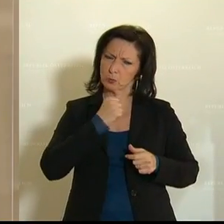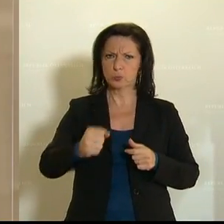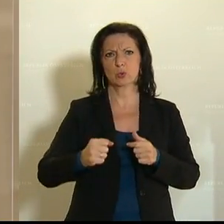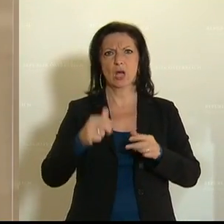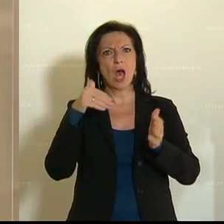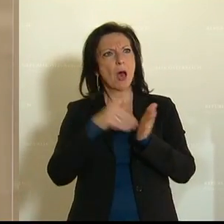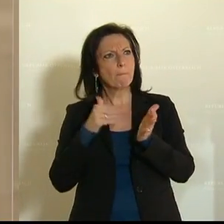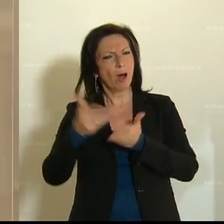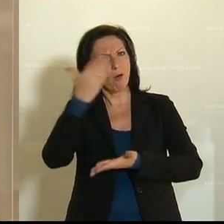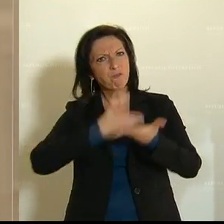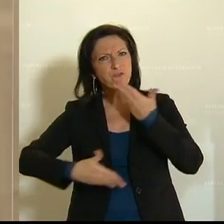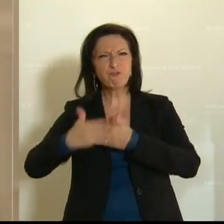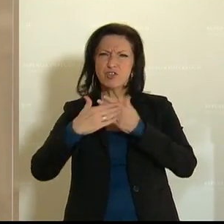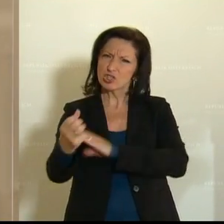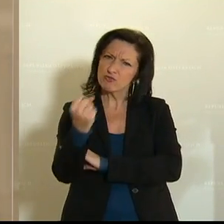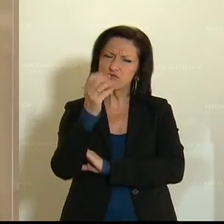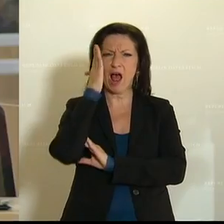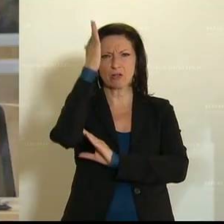schafft, sehr geehrte Damen und Herren.